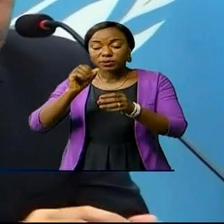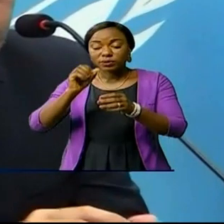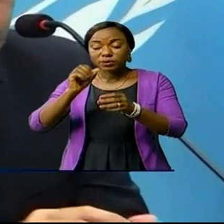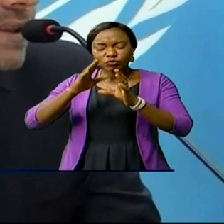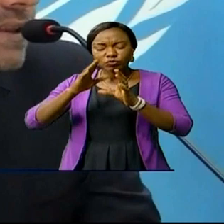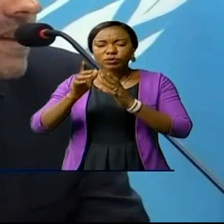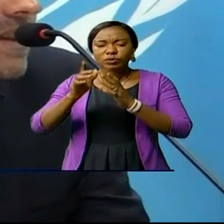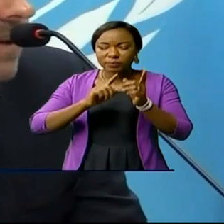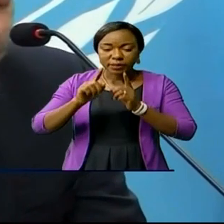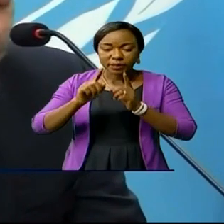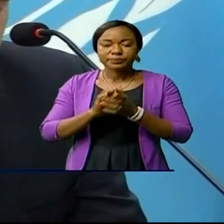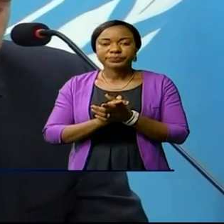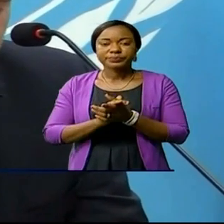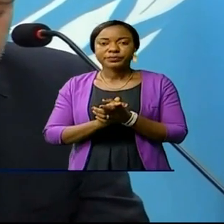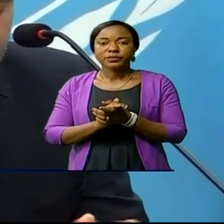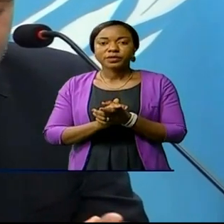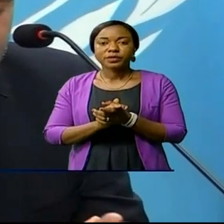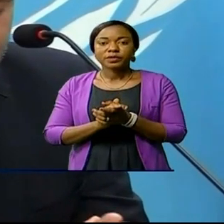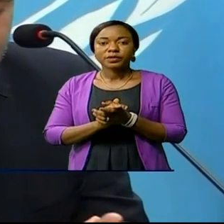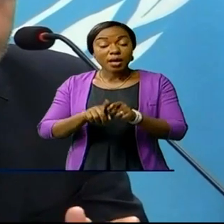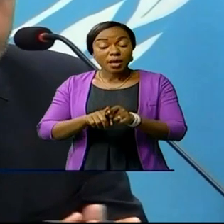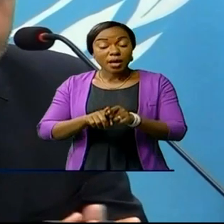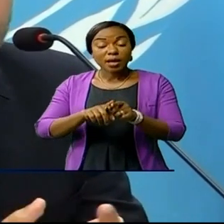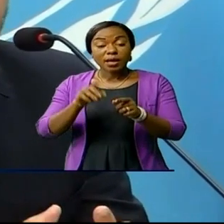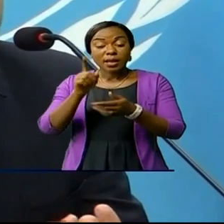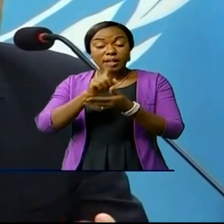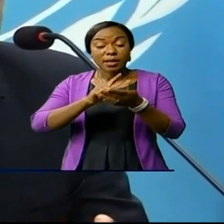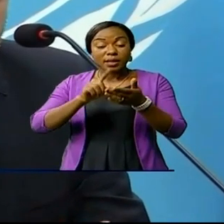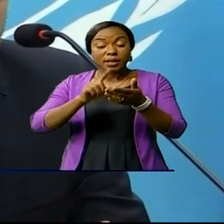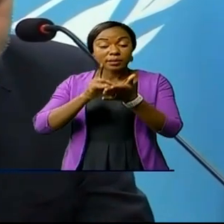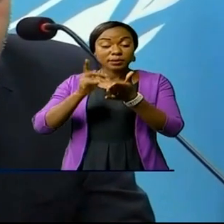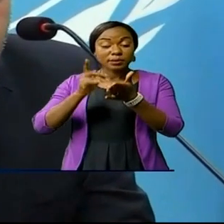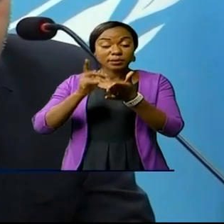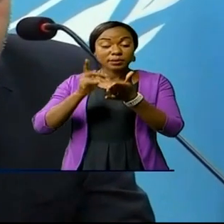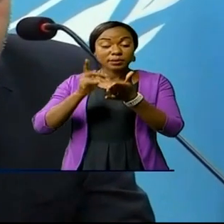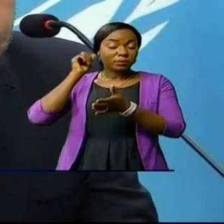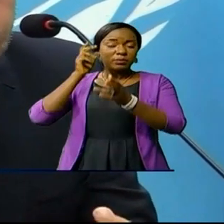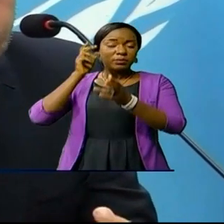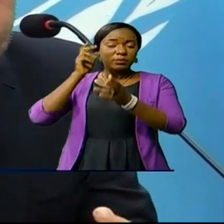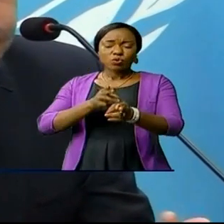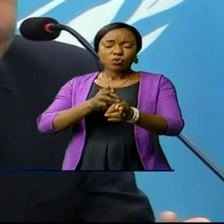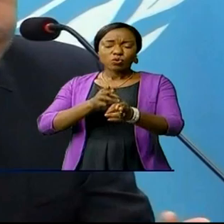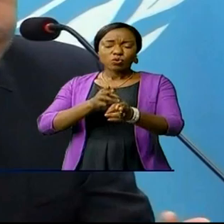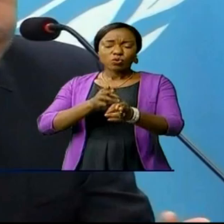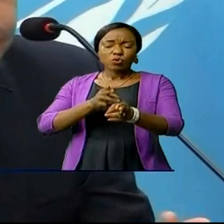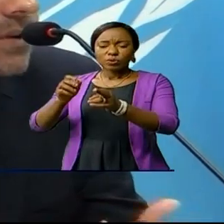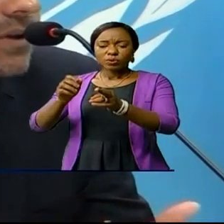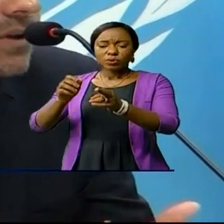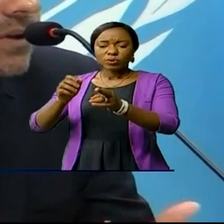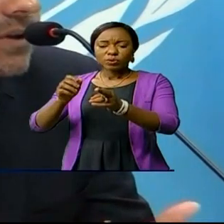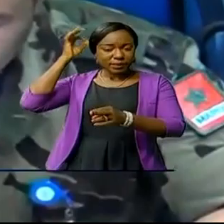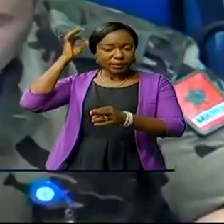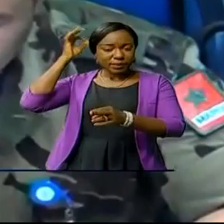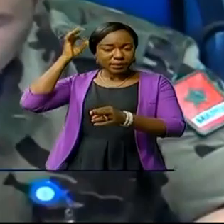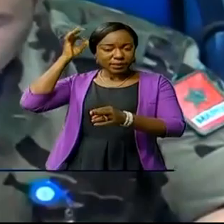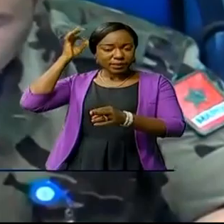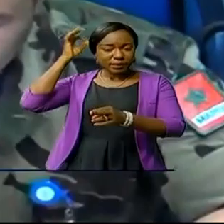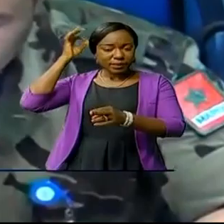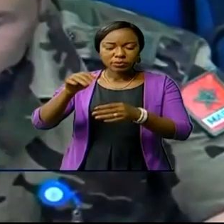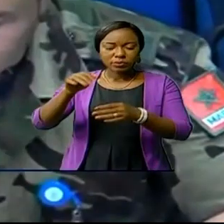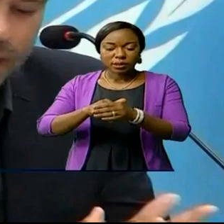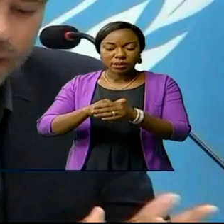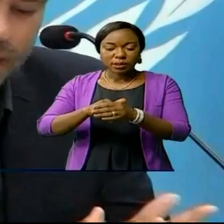où cette nuit des tirs ont été entendus dans la ville. Selon les premières informations, des hommes armés auraient attaqué des positions des forces de sécurité,